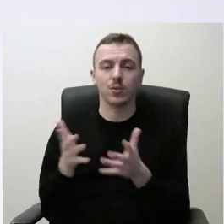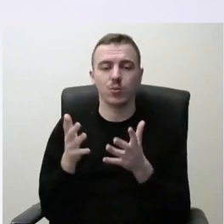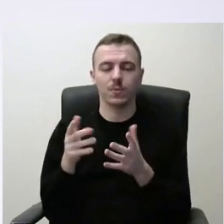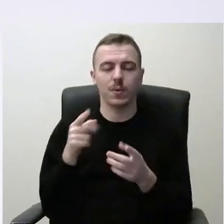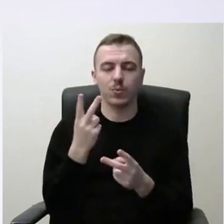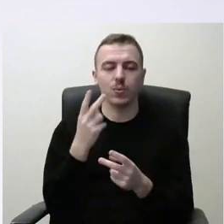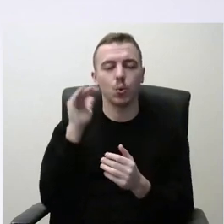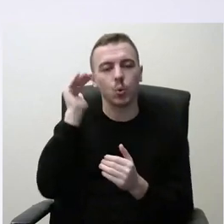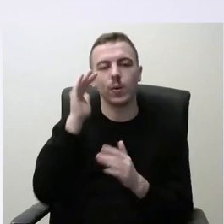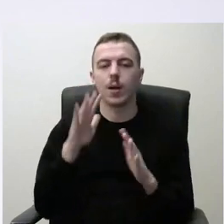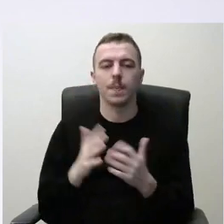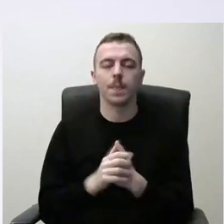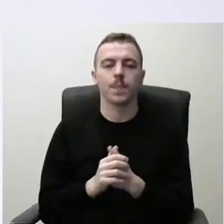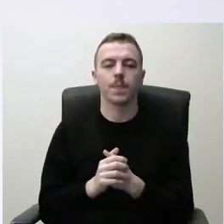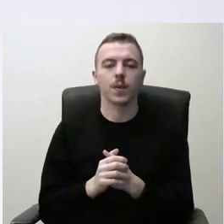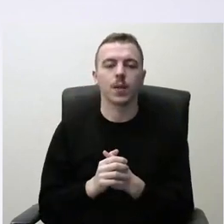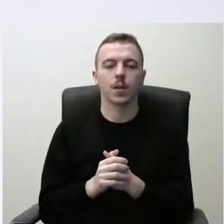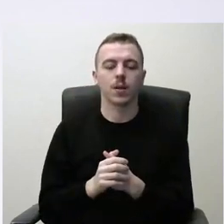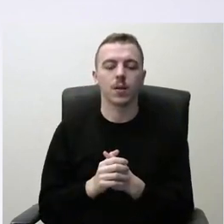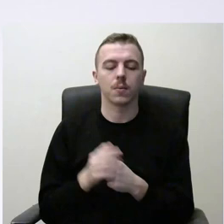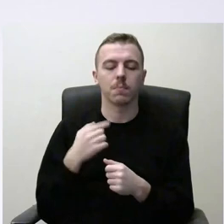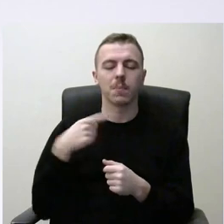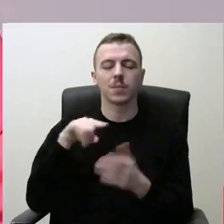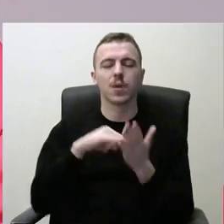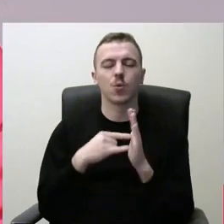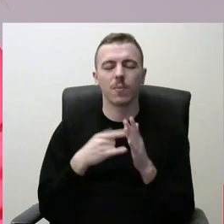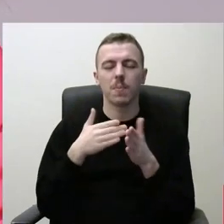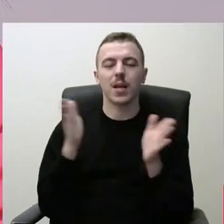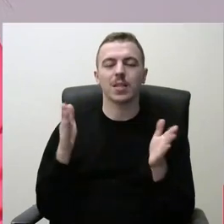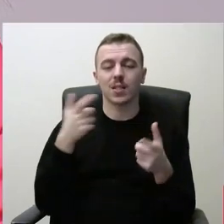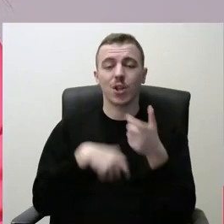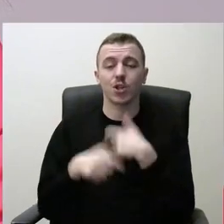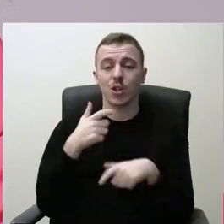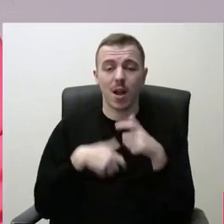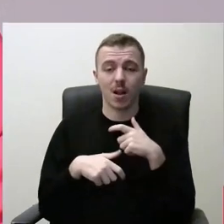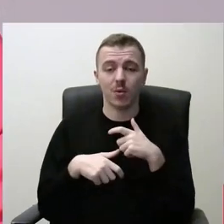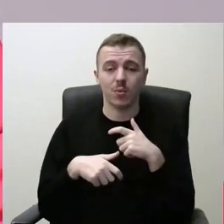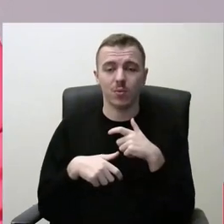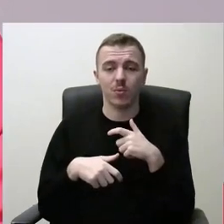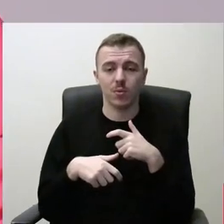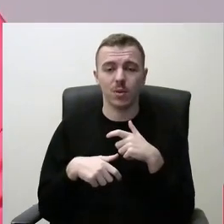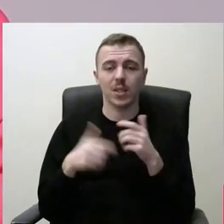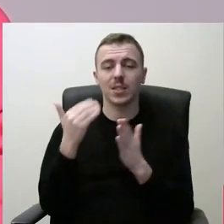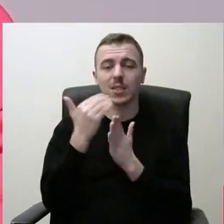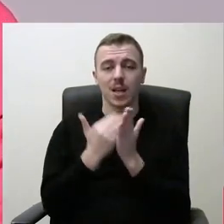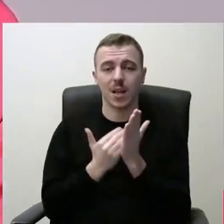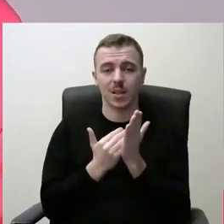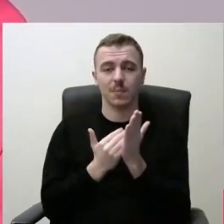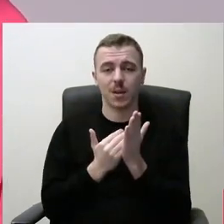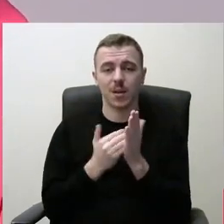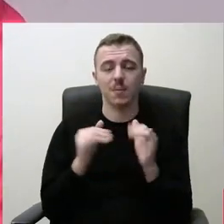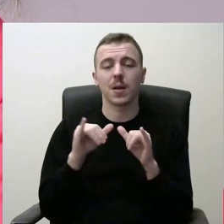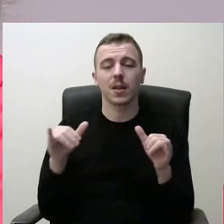Prašau. Mes planuojame aplėsti tiek pačių darželių statymo ir plėtimo